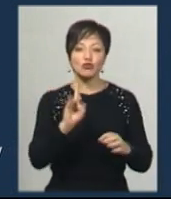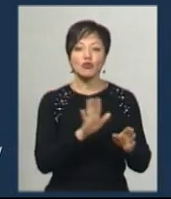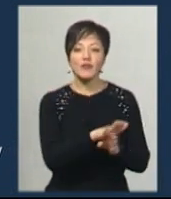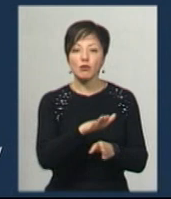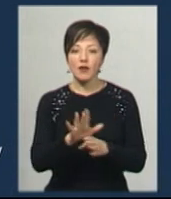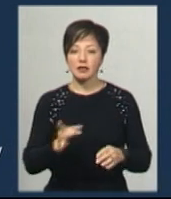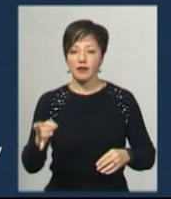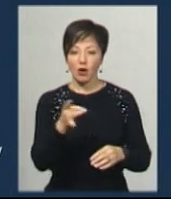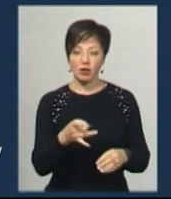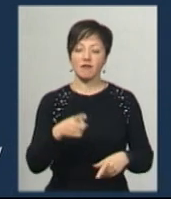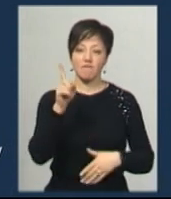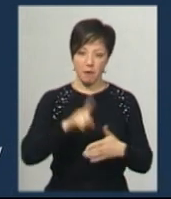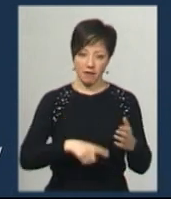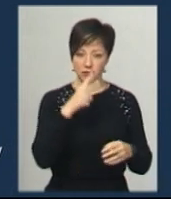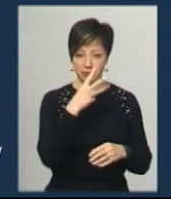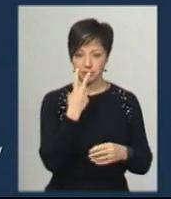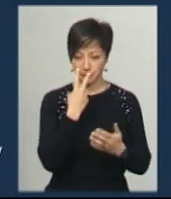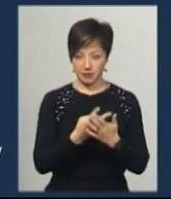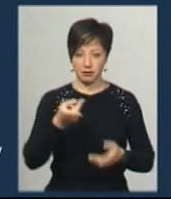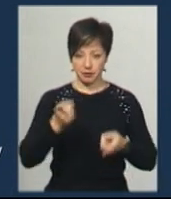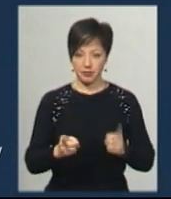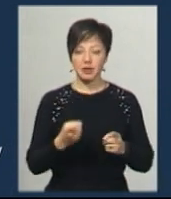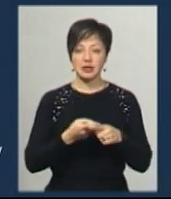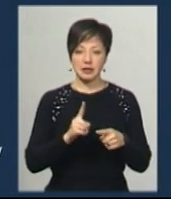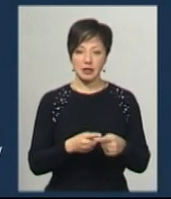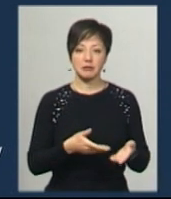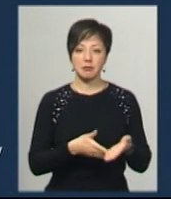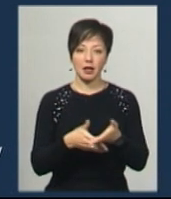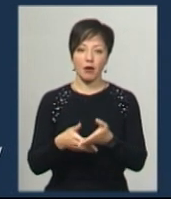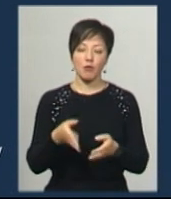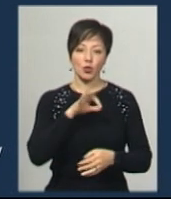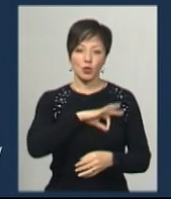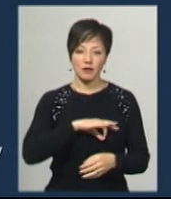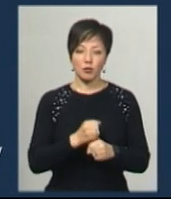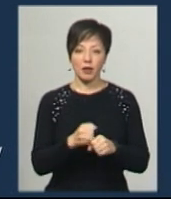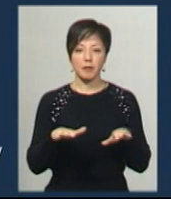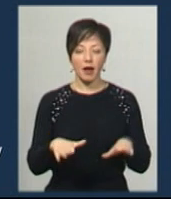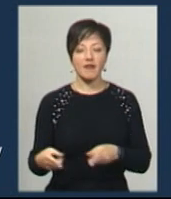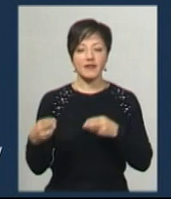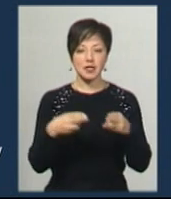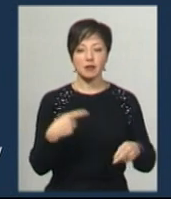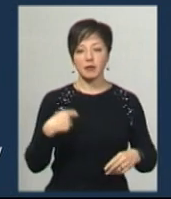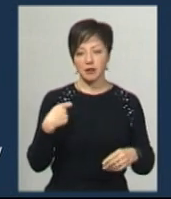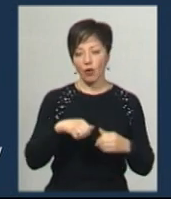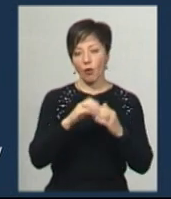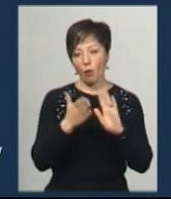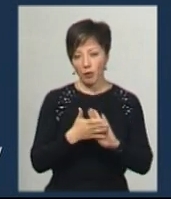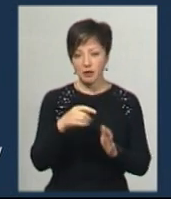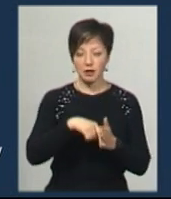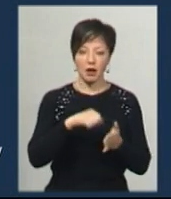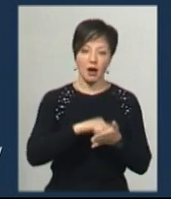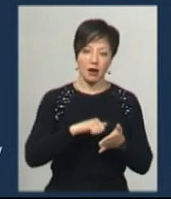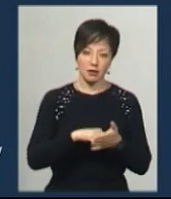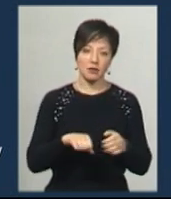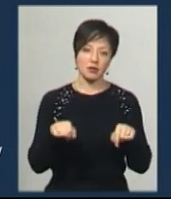регіонах, а сам пересвідчитися в тому, адже це сприяє продуктивності роботи на місцях. Отже, візит президента носить комплексний характер, ми можемо